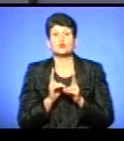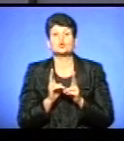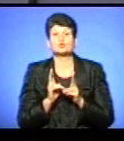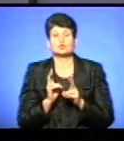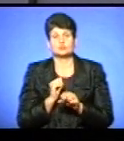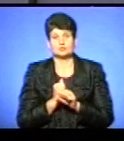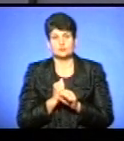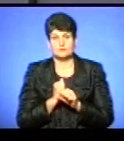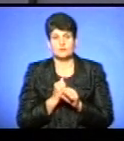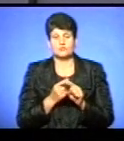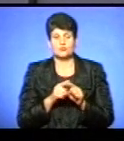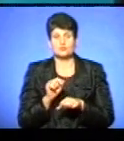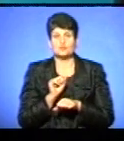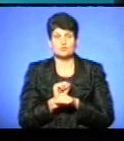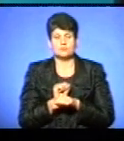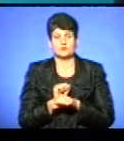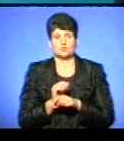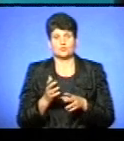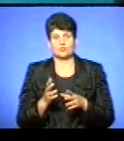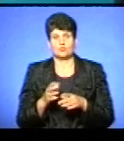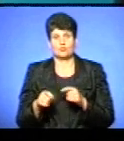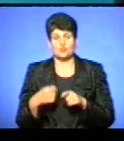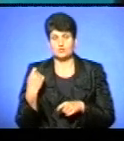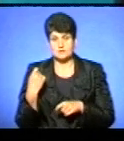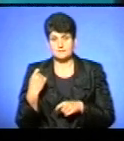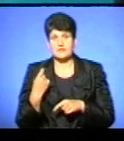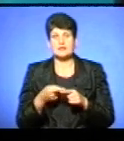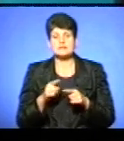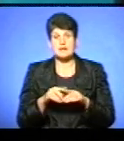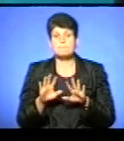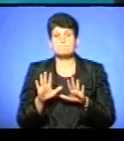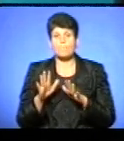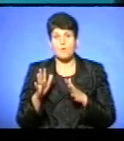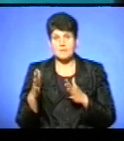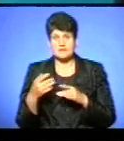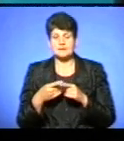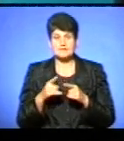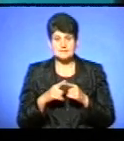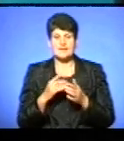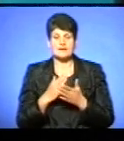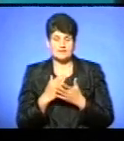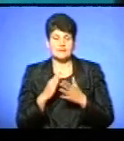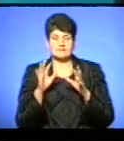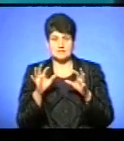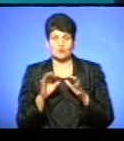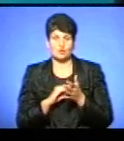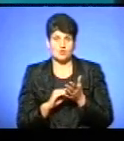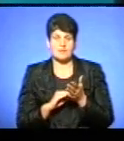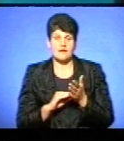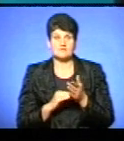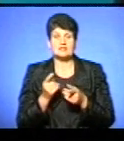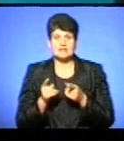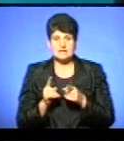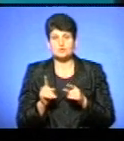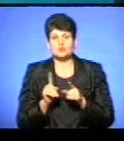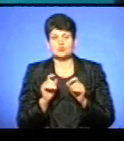здійснив зупинку чи стоянку, порушив. На даний момент ця прогалина є в законодавстві, і дійсно,